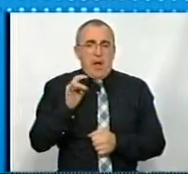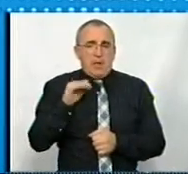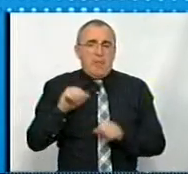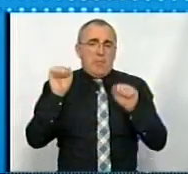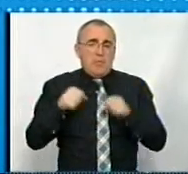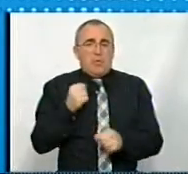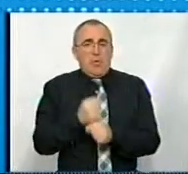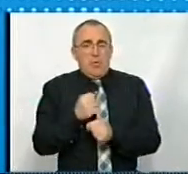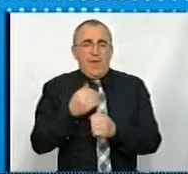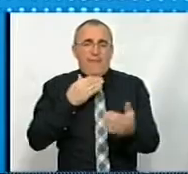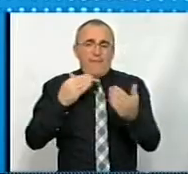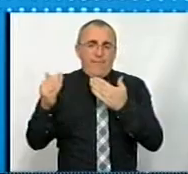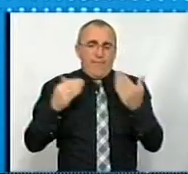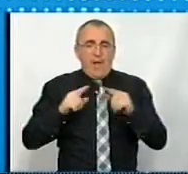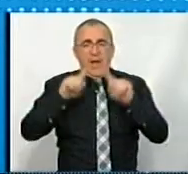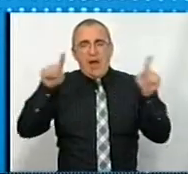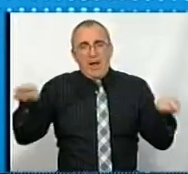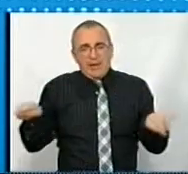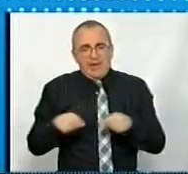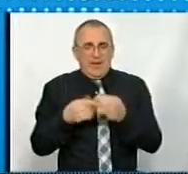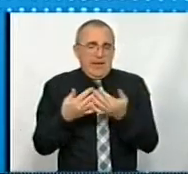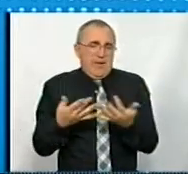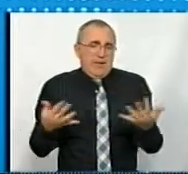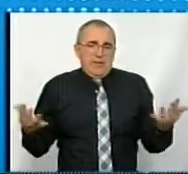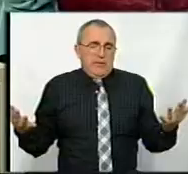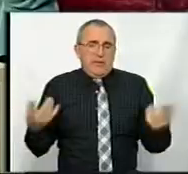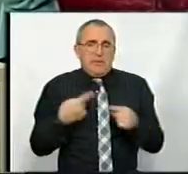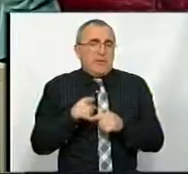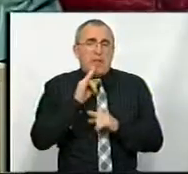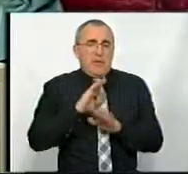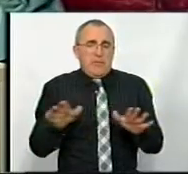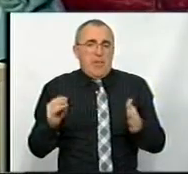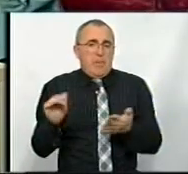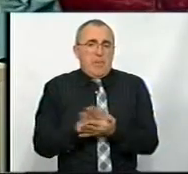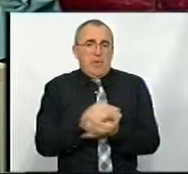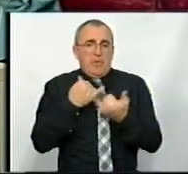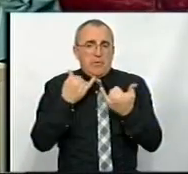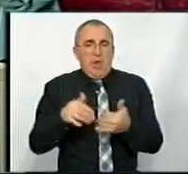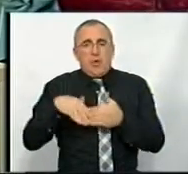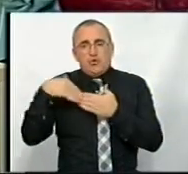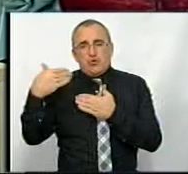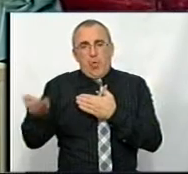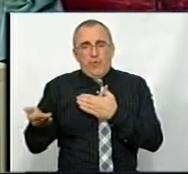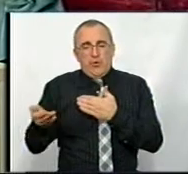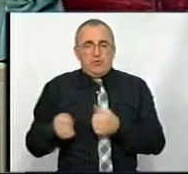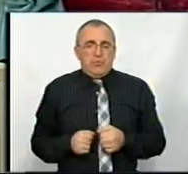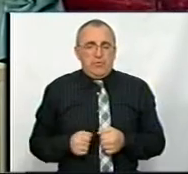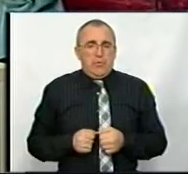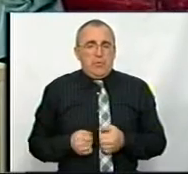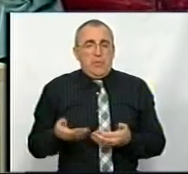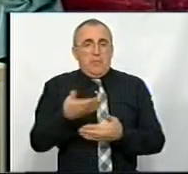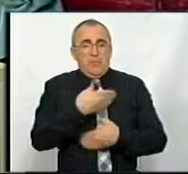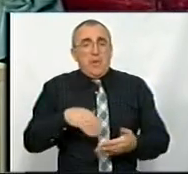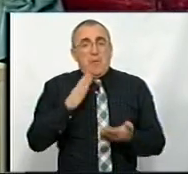можна буде робити виставки, картин і інших. І це не буде безкоштовно для зовнішніх, наприклад, речей. Ми